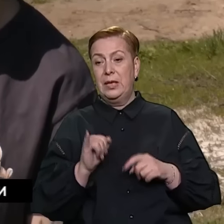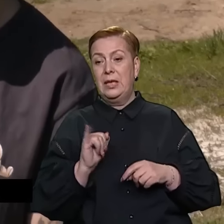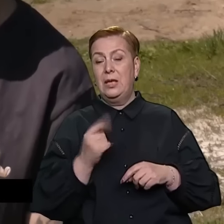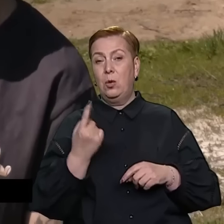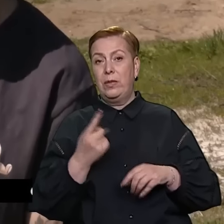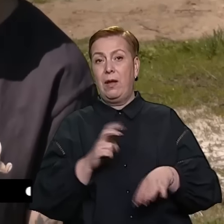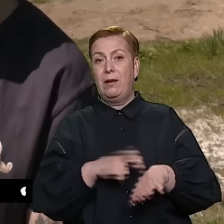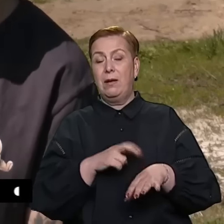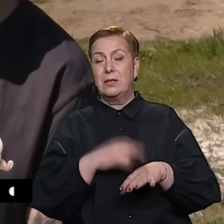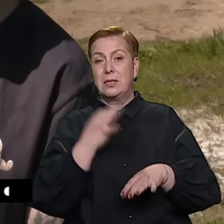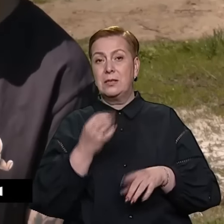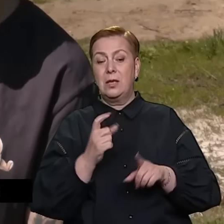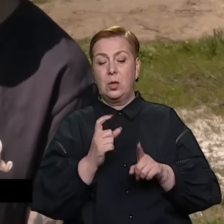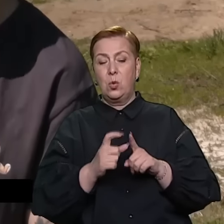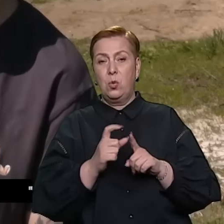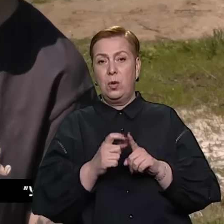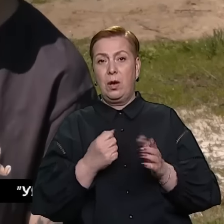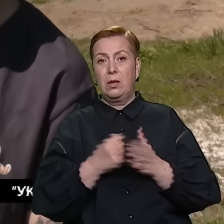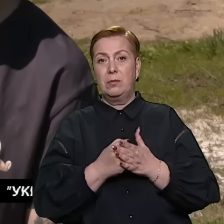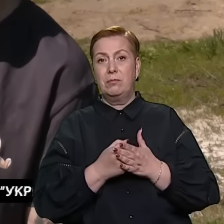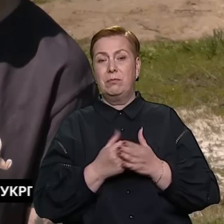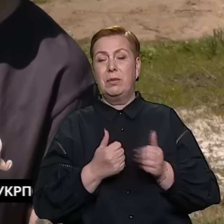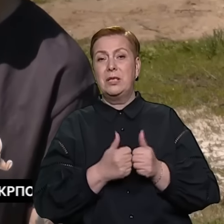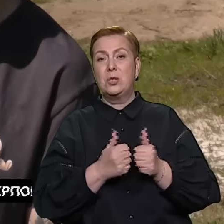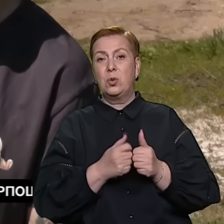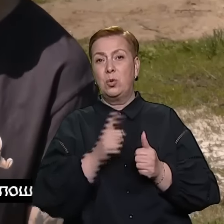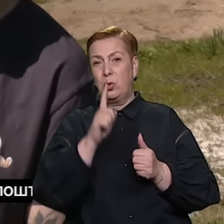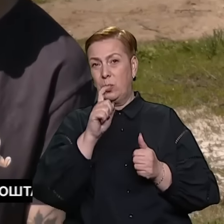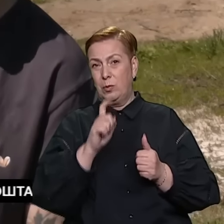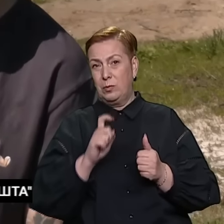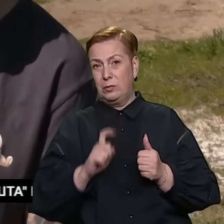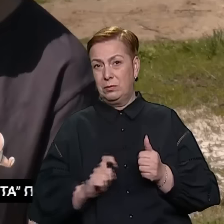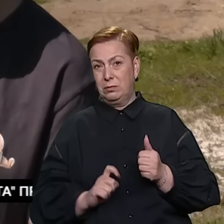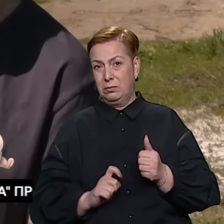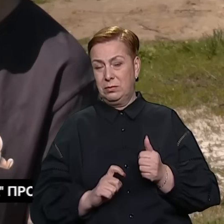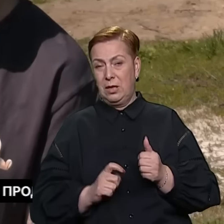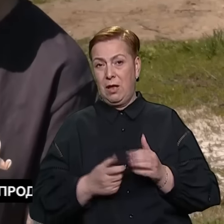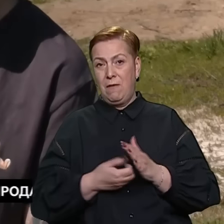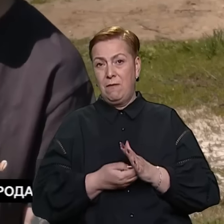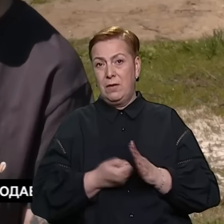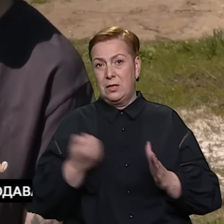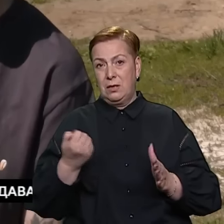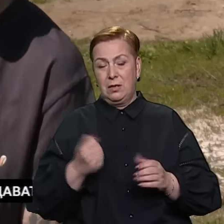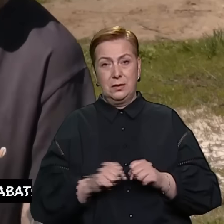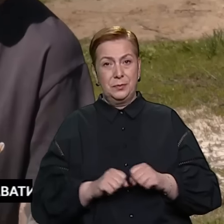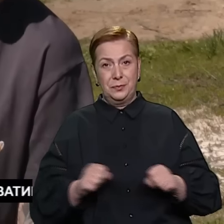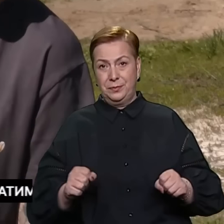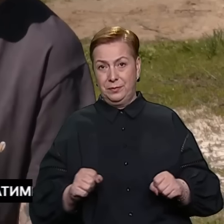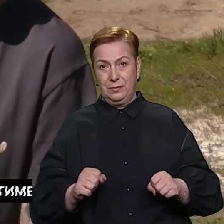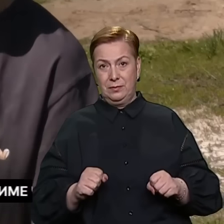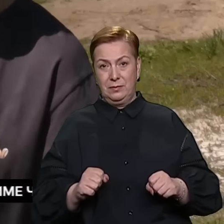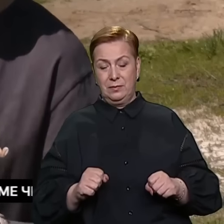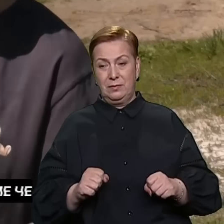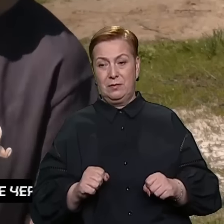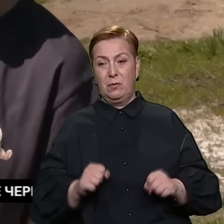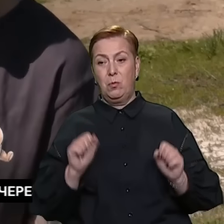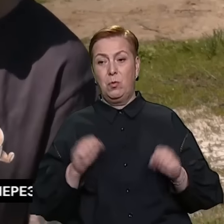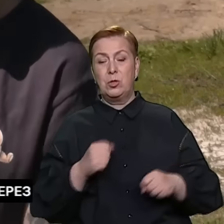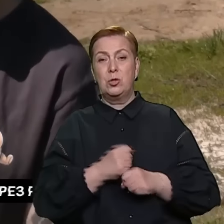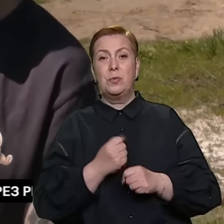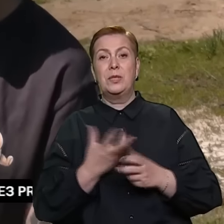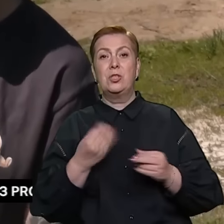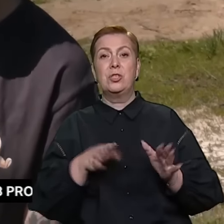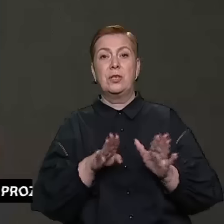там куля дуже близько до спинного мозку, і її витягати немає сенсу, тому що можна